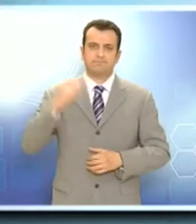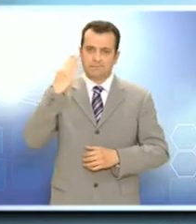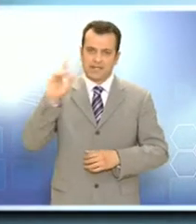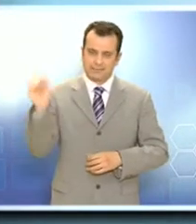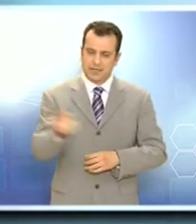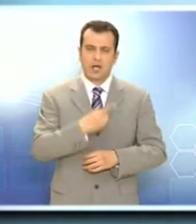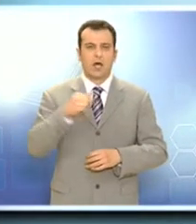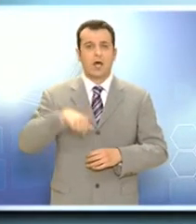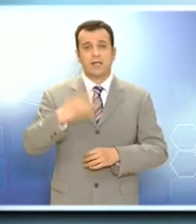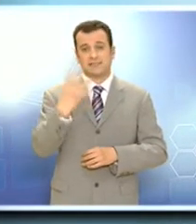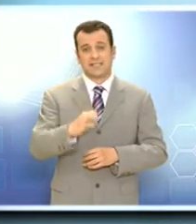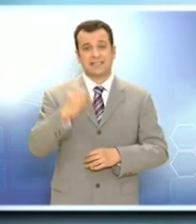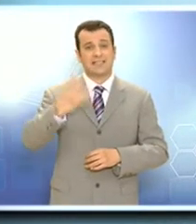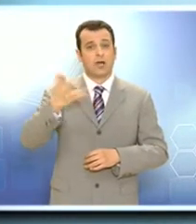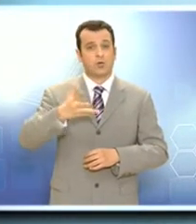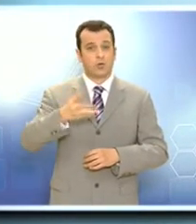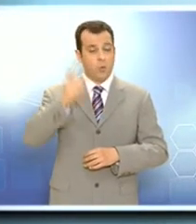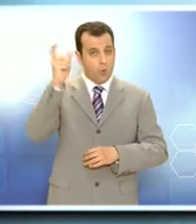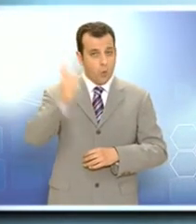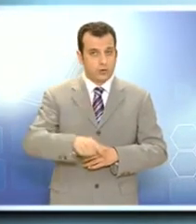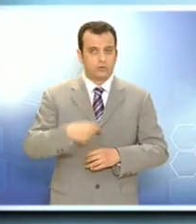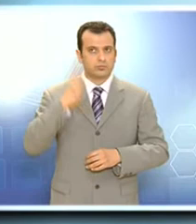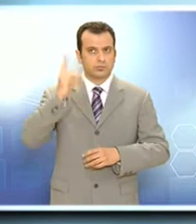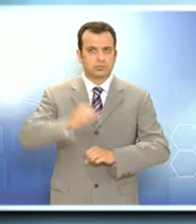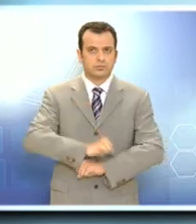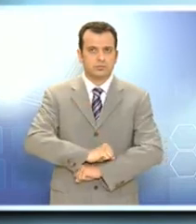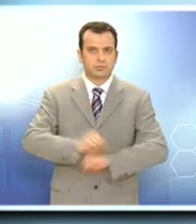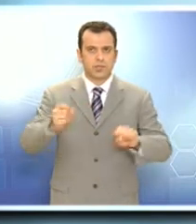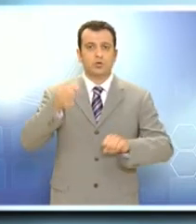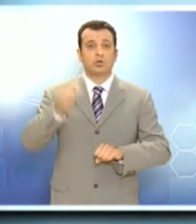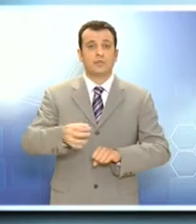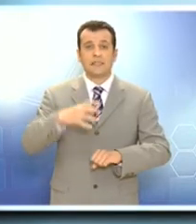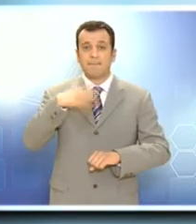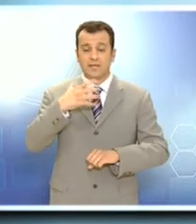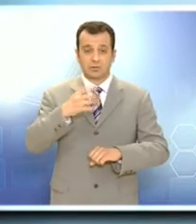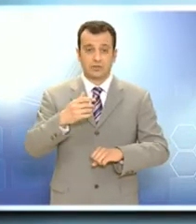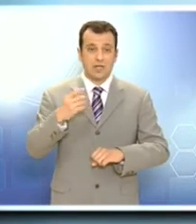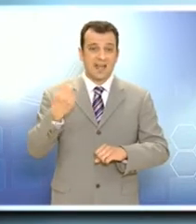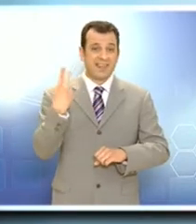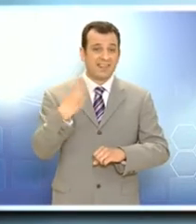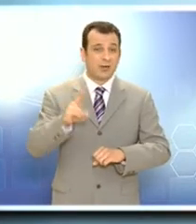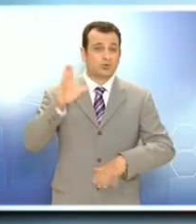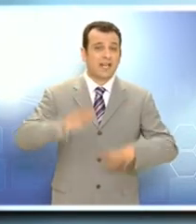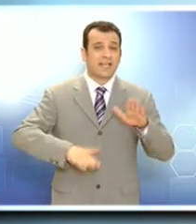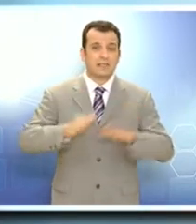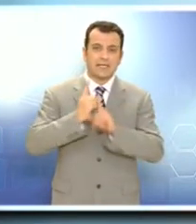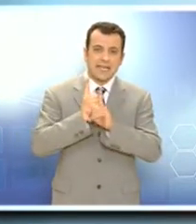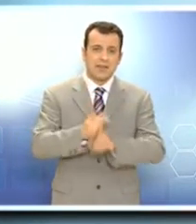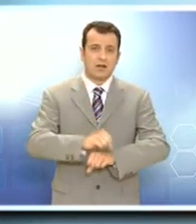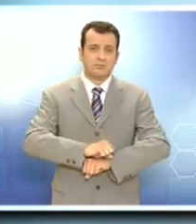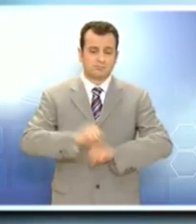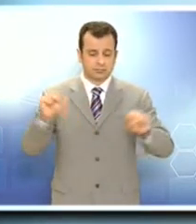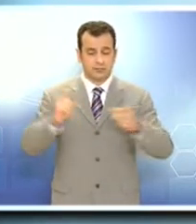Μαχριστίνα. Να πούμε λοιπόν ότι ο 43χρονος πραγματικά θα τίναζε την Μήλο στον αέρα καθώς είχε στην κατοχή του ούτε λίγο ούτε πολύ αλλά 200 κιλά ζελατονιδραμίτιδα,